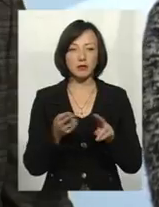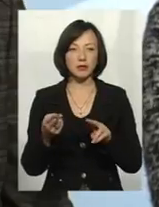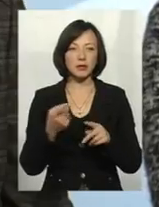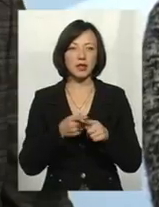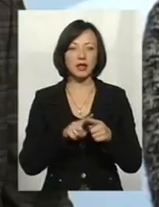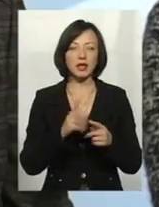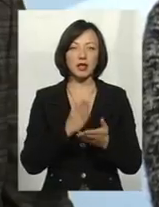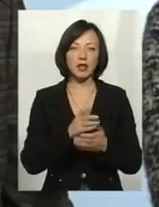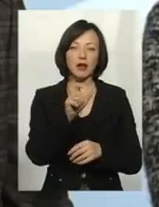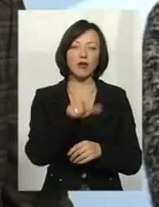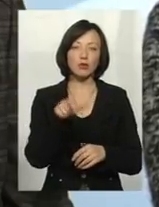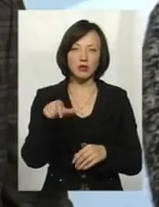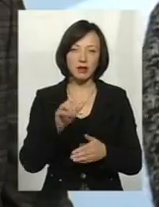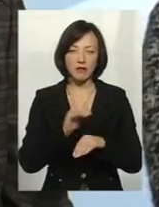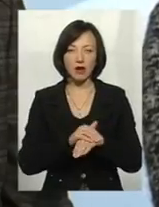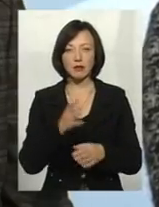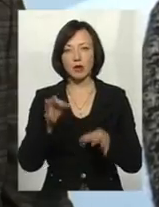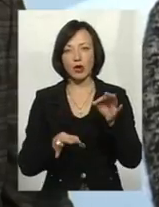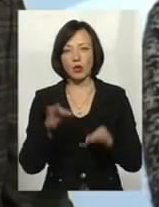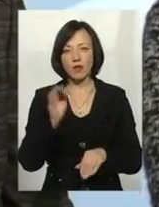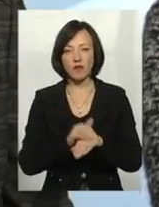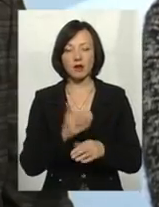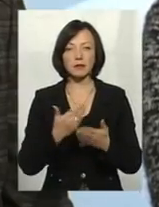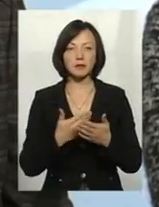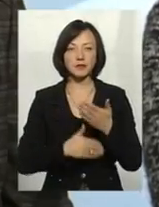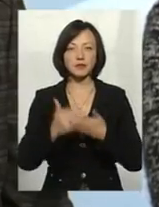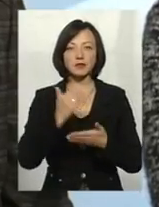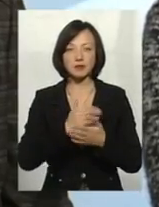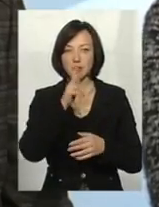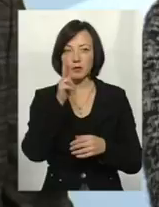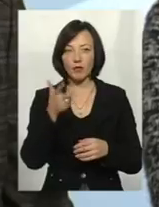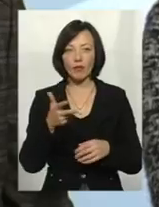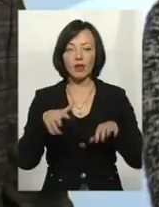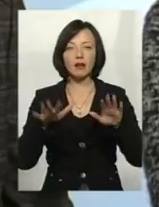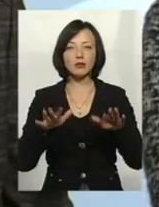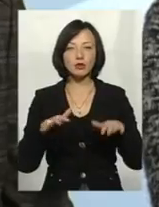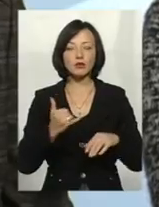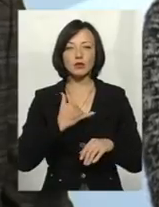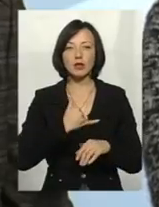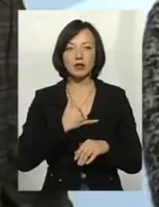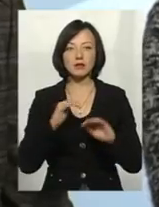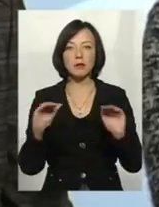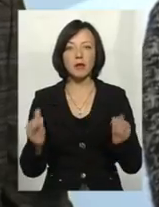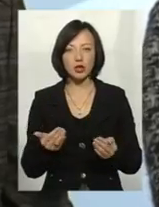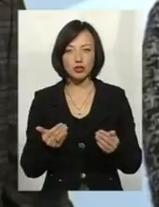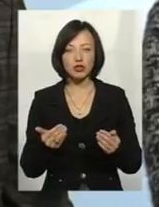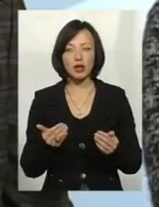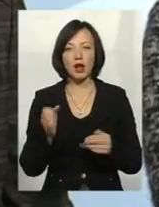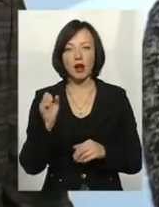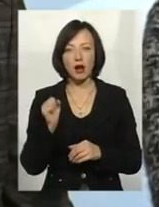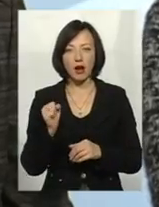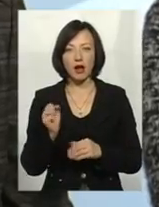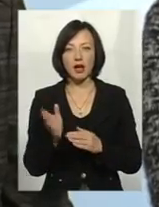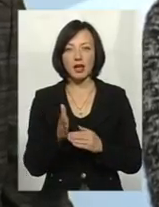ну, є і природні фактори, так як, наприклад, за останні три роки дощі в нас менше. Ну, а